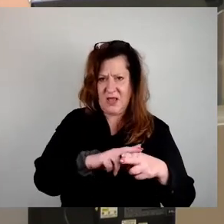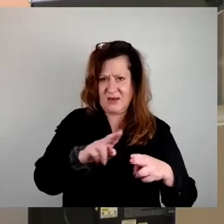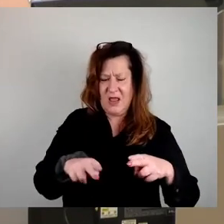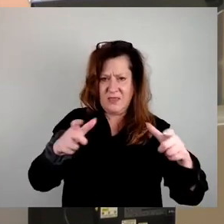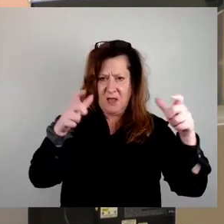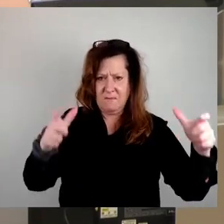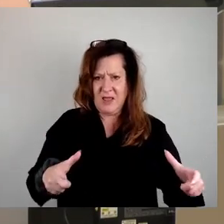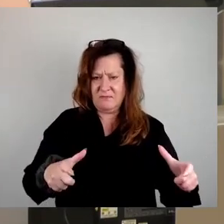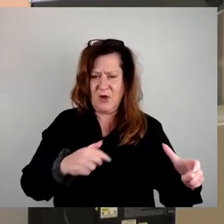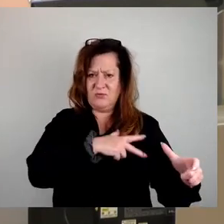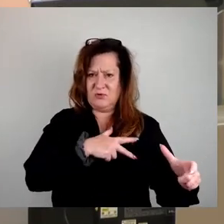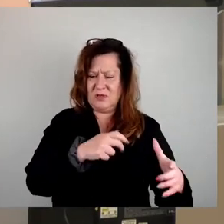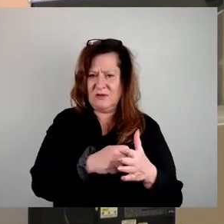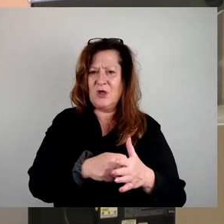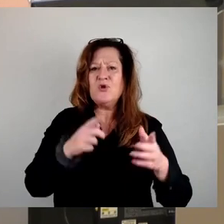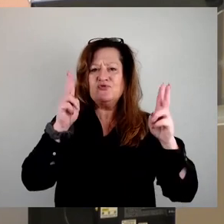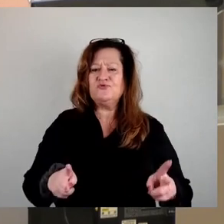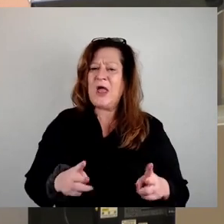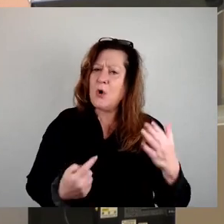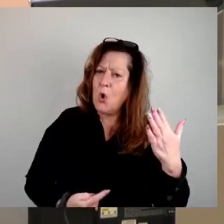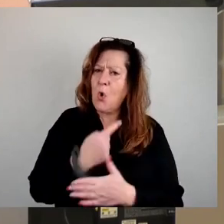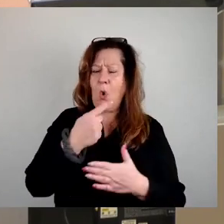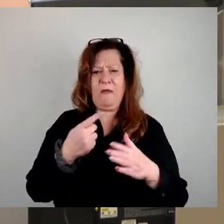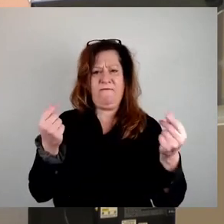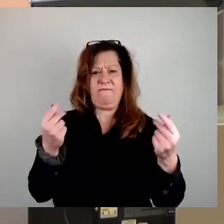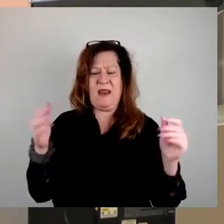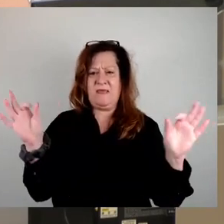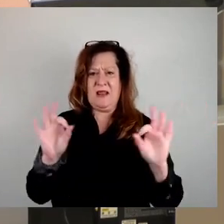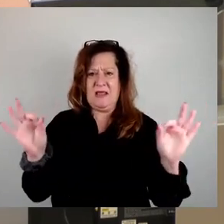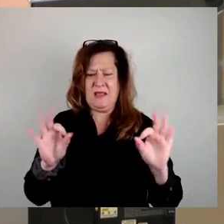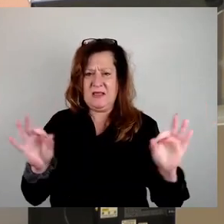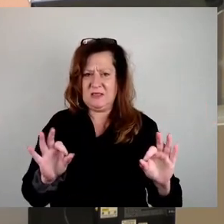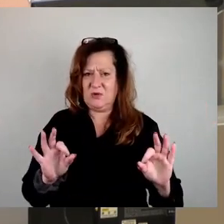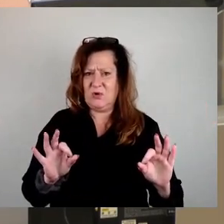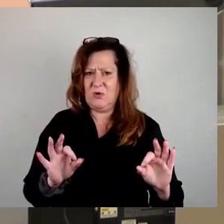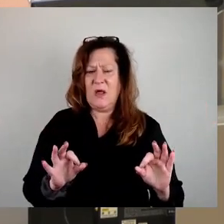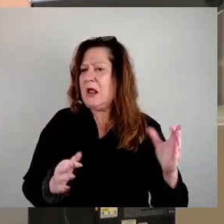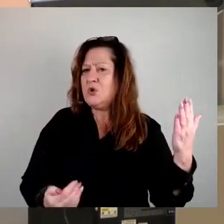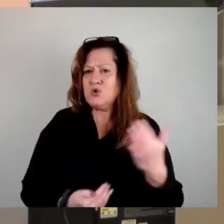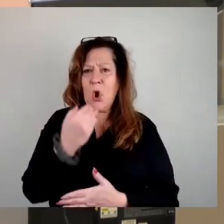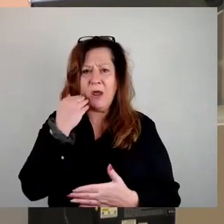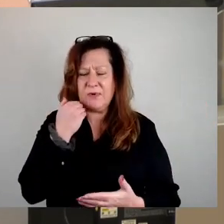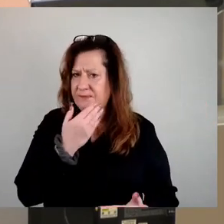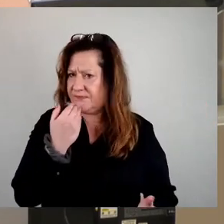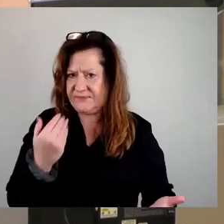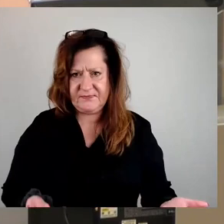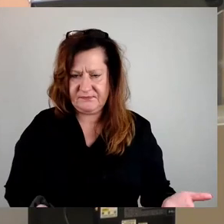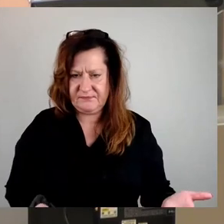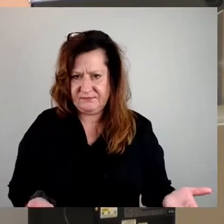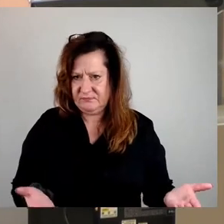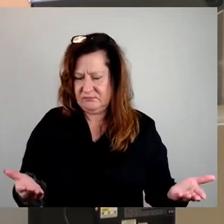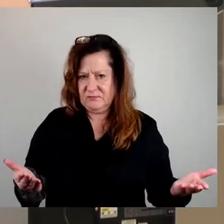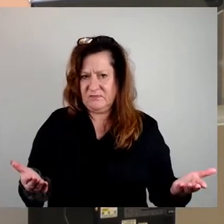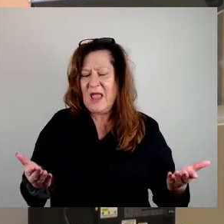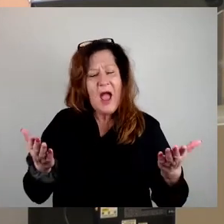erhebliche finanzielle Risiken, wenn sie glaubt, der bessere Unternehmer zu sein. Es entstehen keinerlei neue Wohnungen im Markt. Man sollte sich aus unserer Sicht der